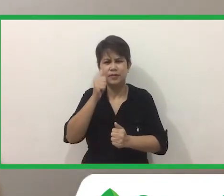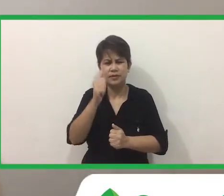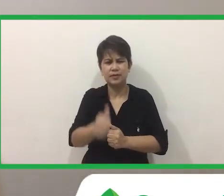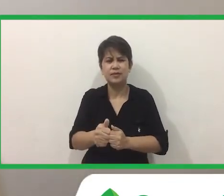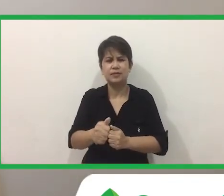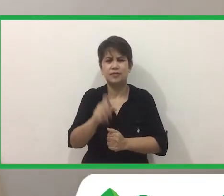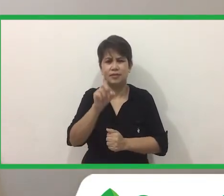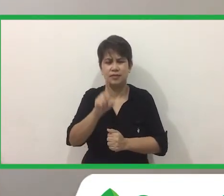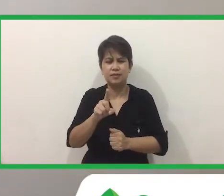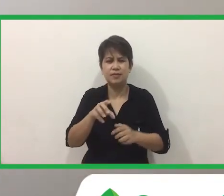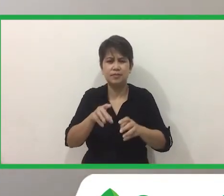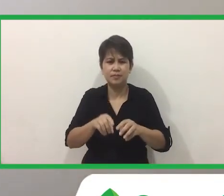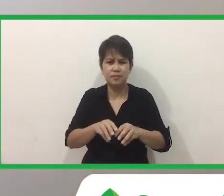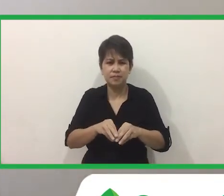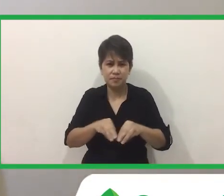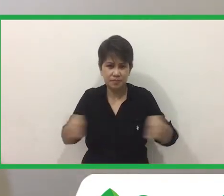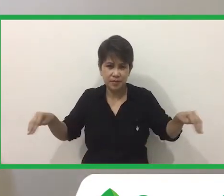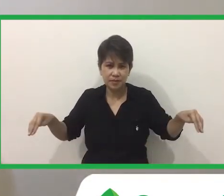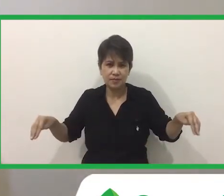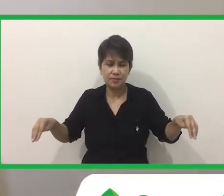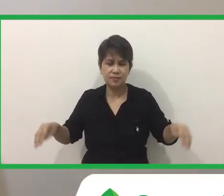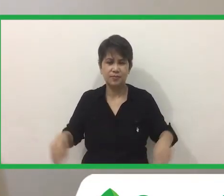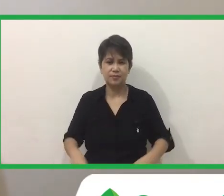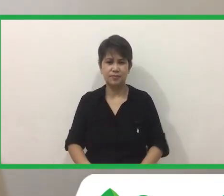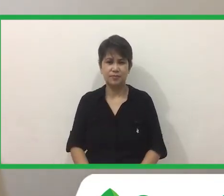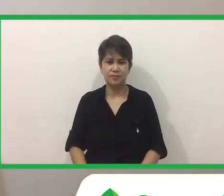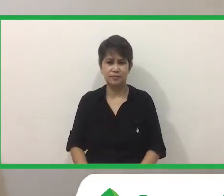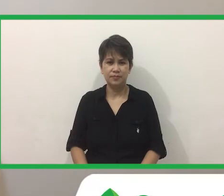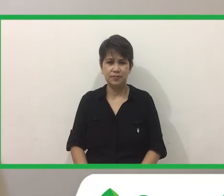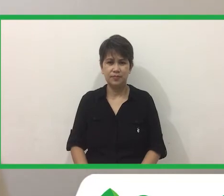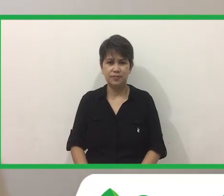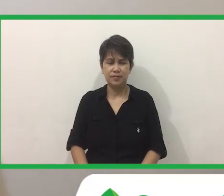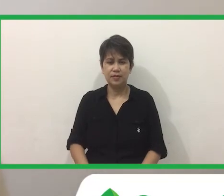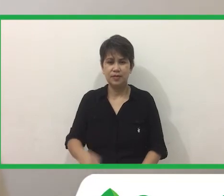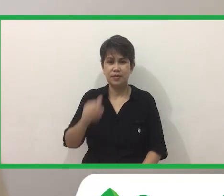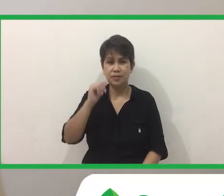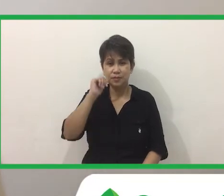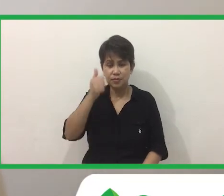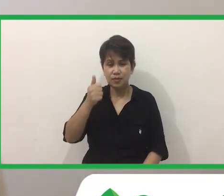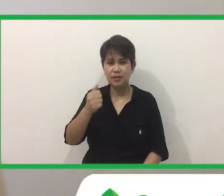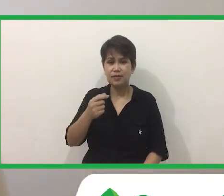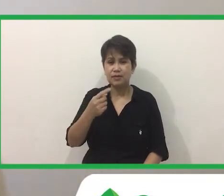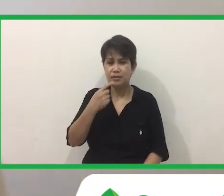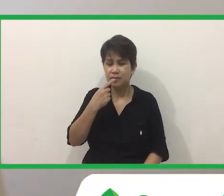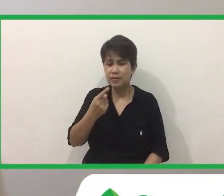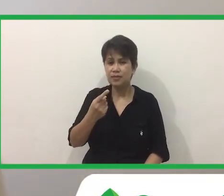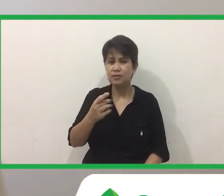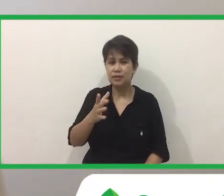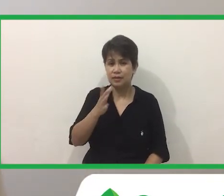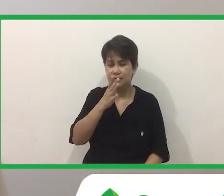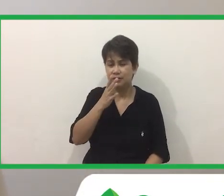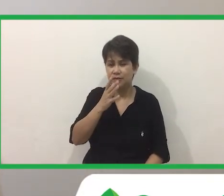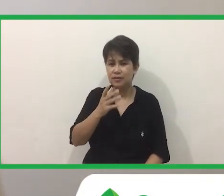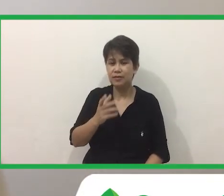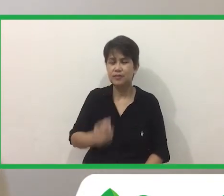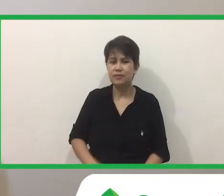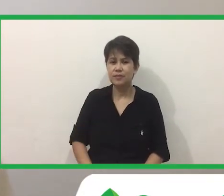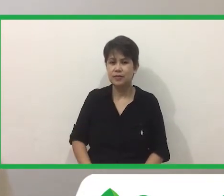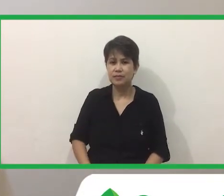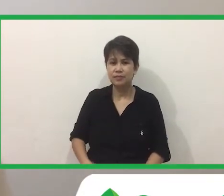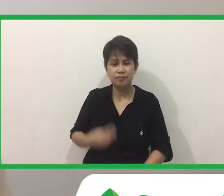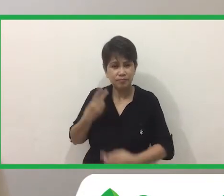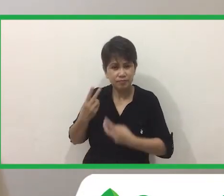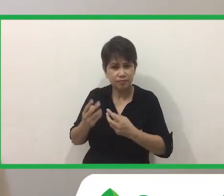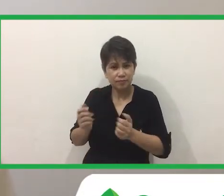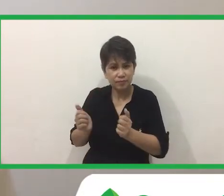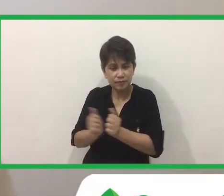Kalayo Ang Isang Metro Bukas Pwede Nyo Sabihin Kay nanay Nasamahan Kayo Sa Tatlong Lugar